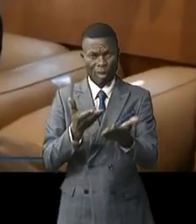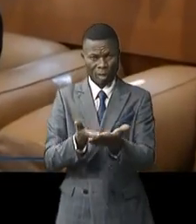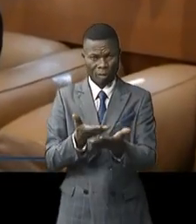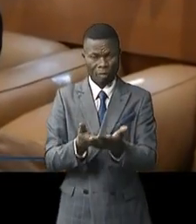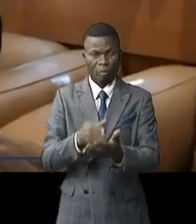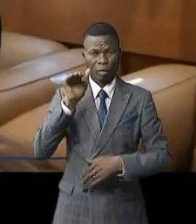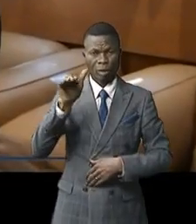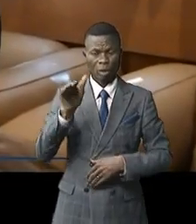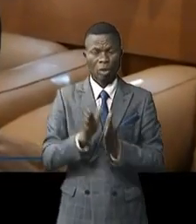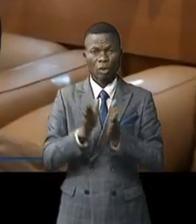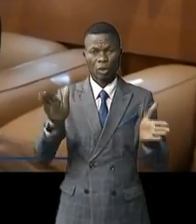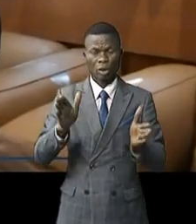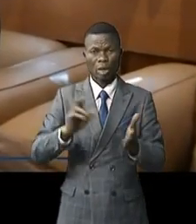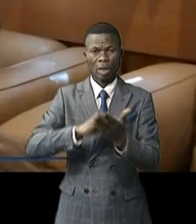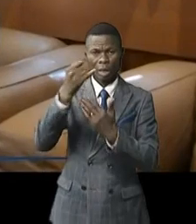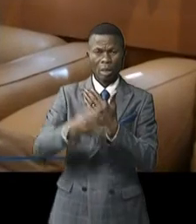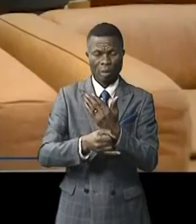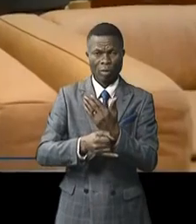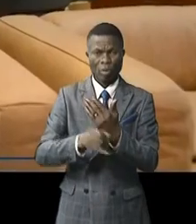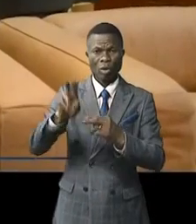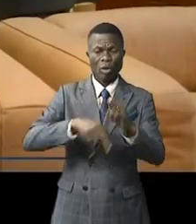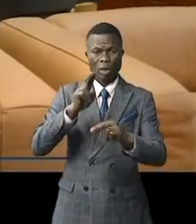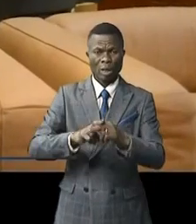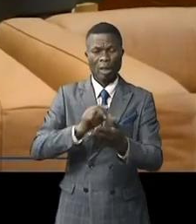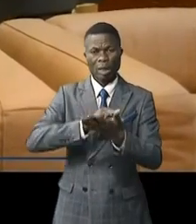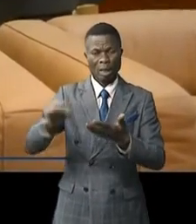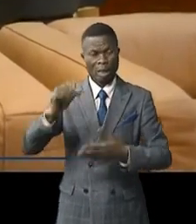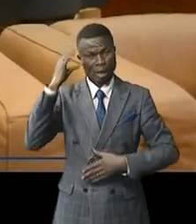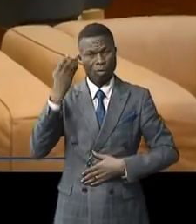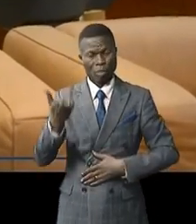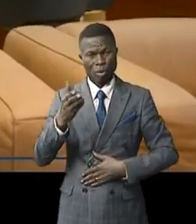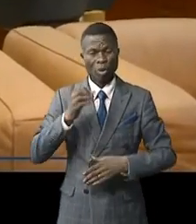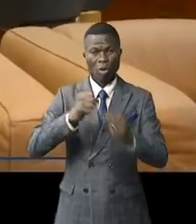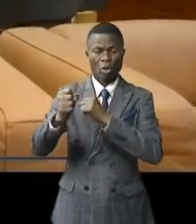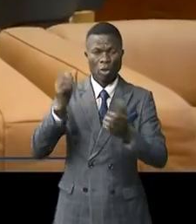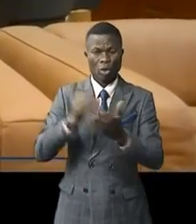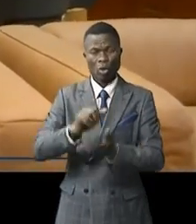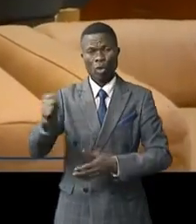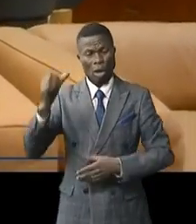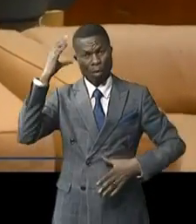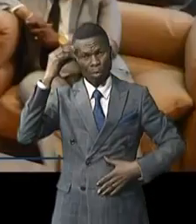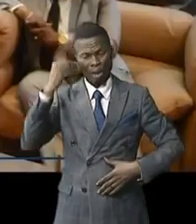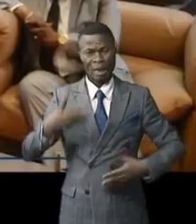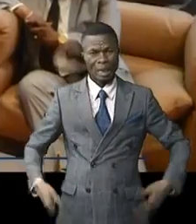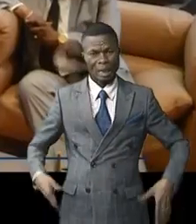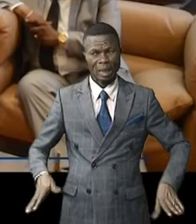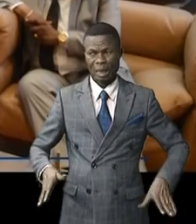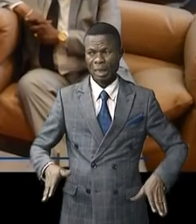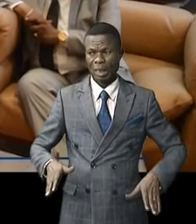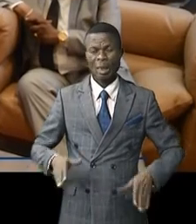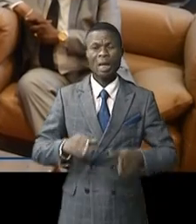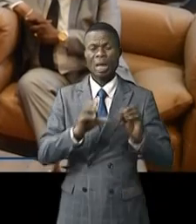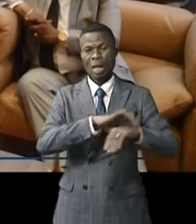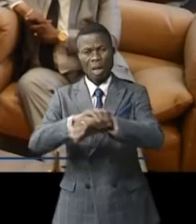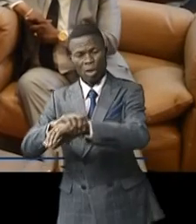le directeur du programme national d'élimination du choléra et de lutte contre les autres maladies diarrhéiques a conduit une